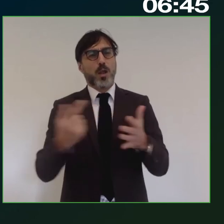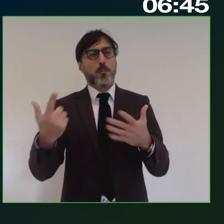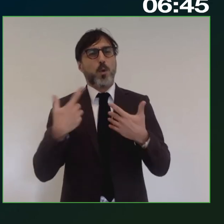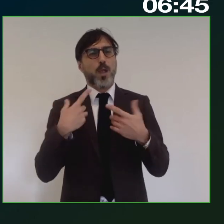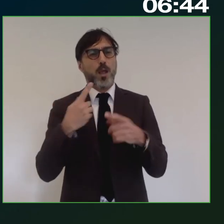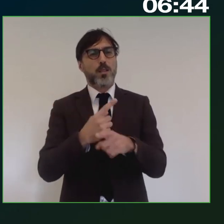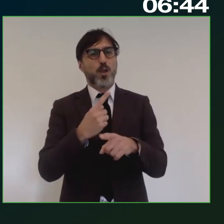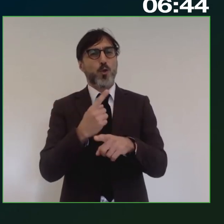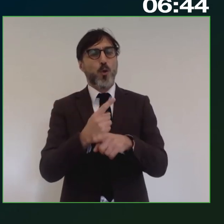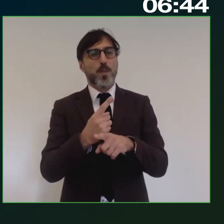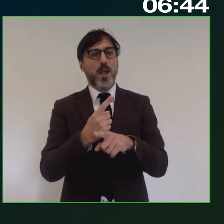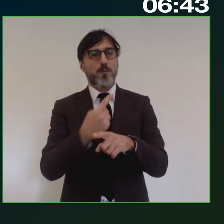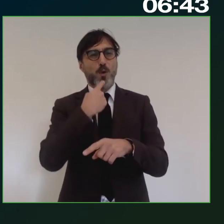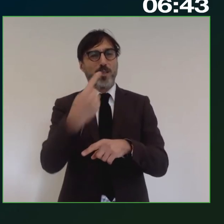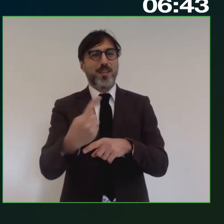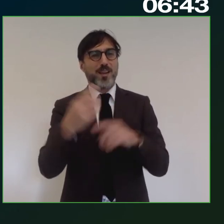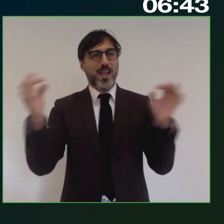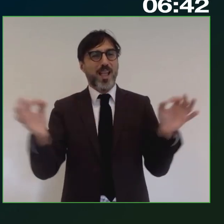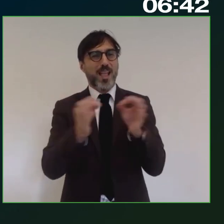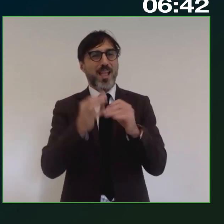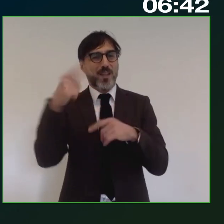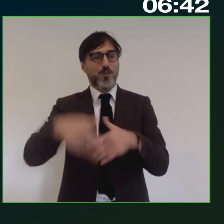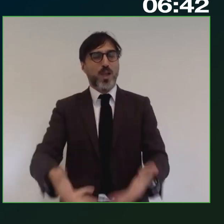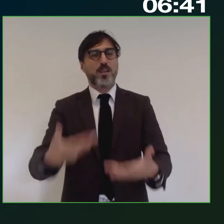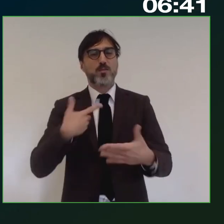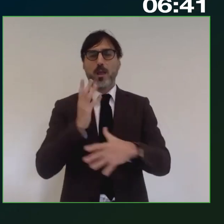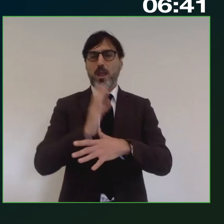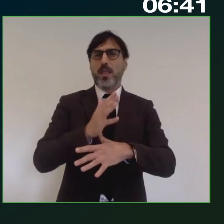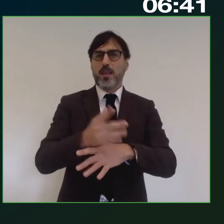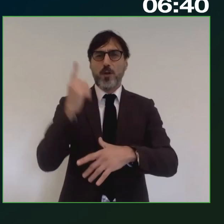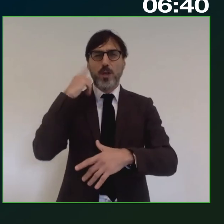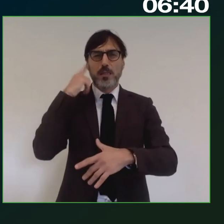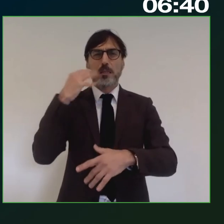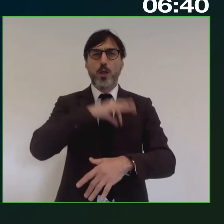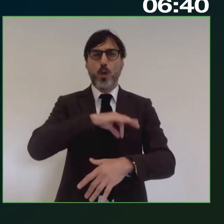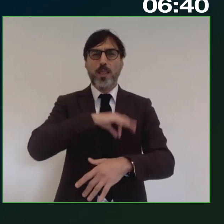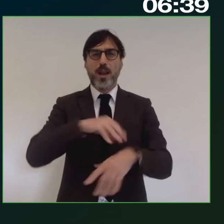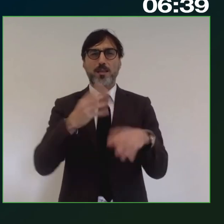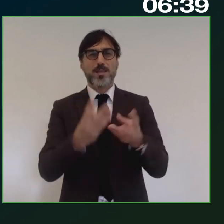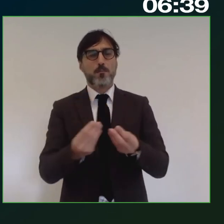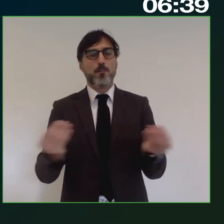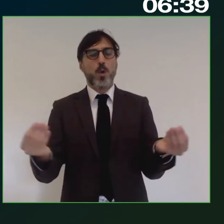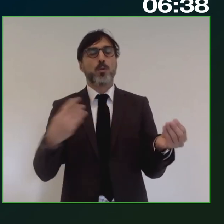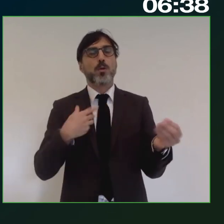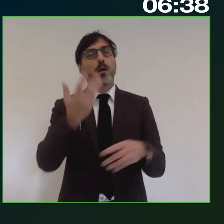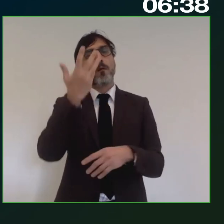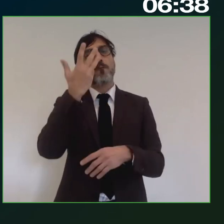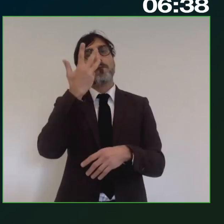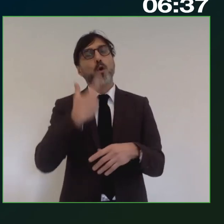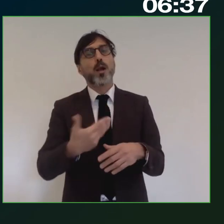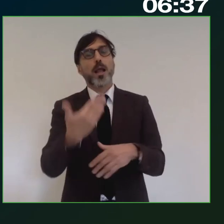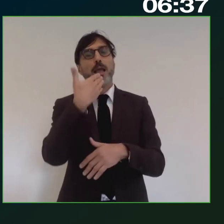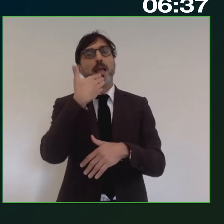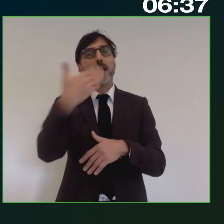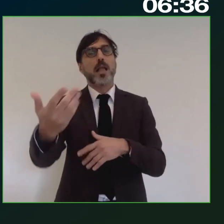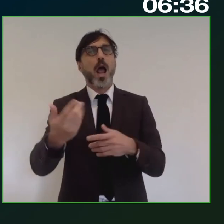evento ho ascoltato l'intervenzione con molto interesse e vorrei ringraziare l'autorità